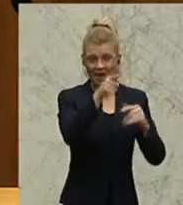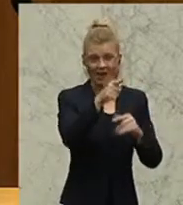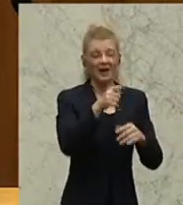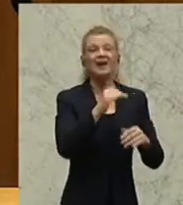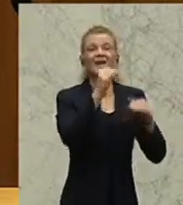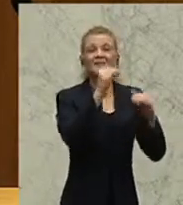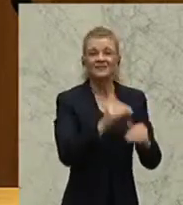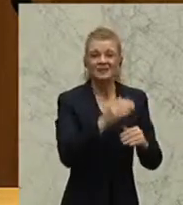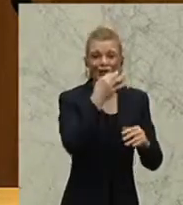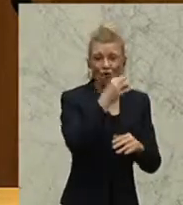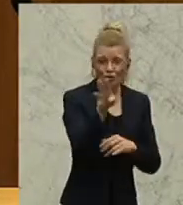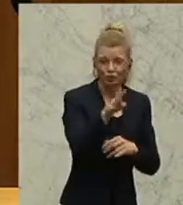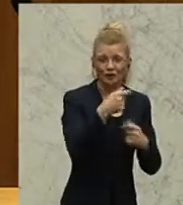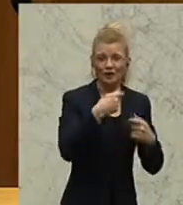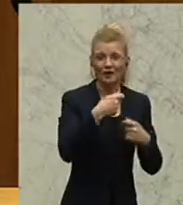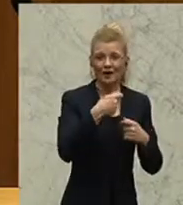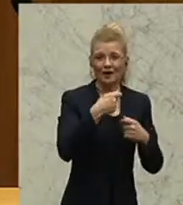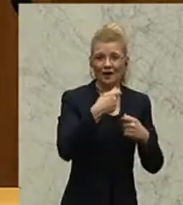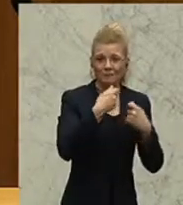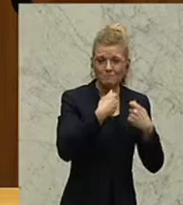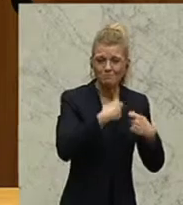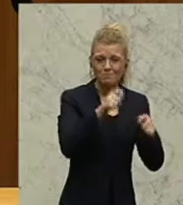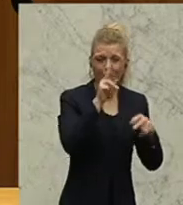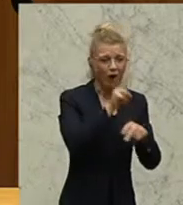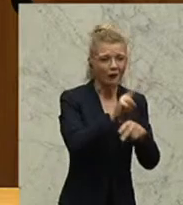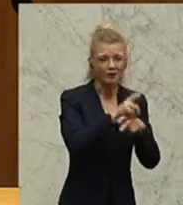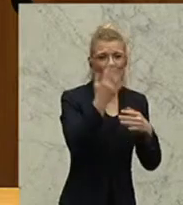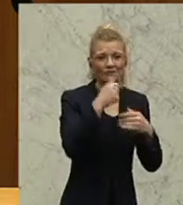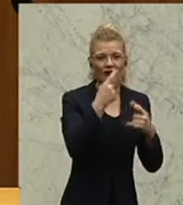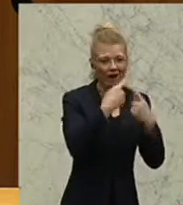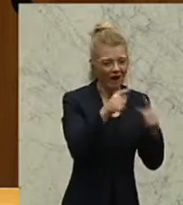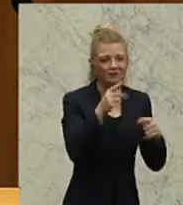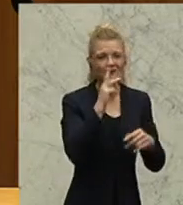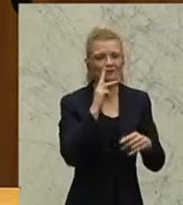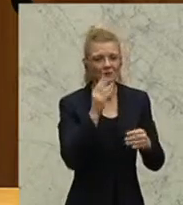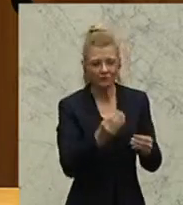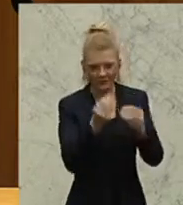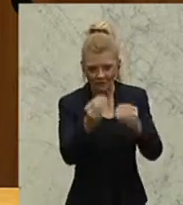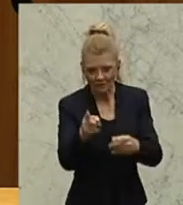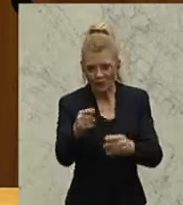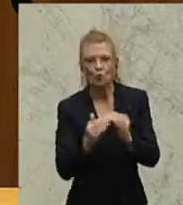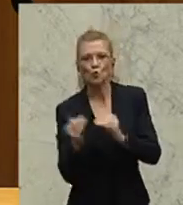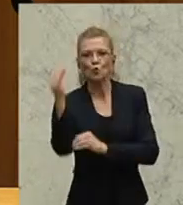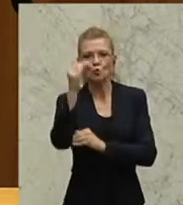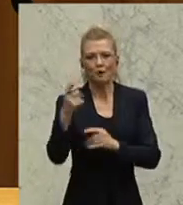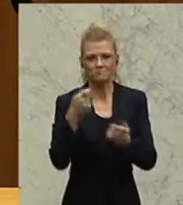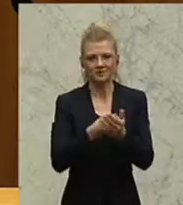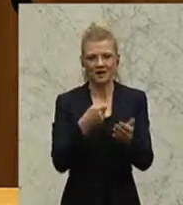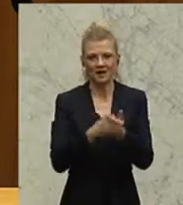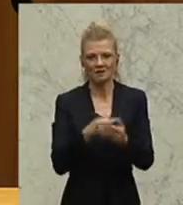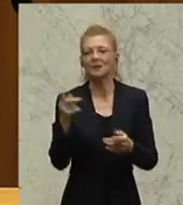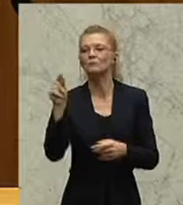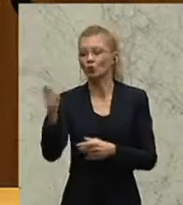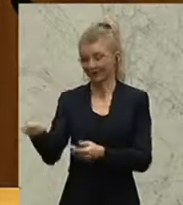weitergegeben, die zu völlig überhöhten Preisen agierten. Es hat sich also teilweise der Kauf und teilweise auch der